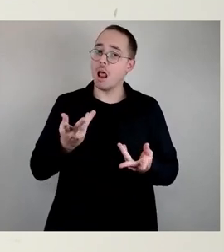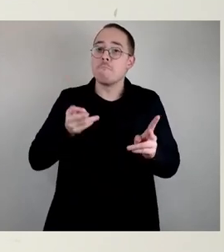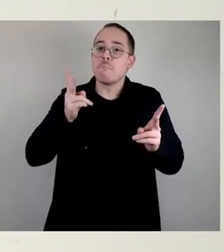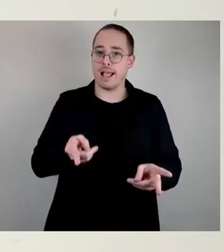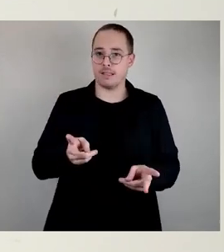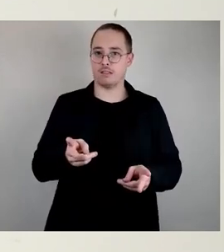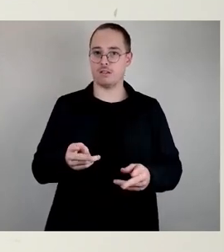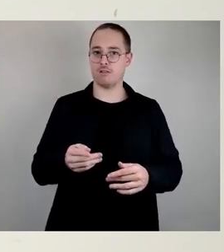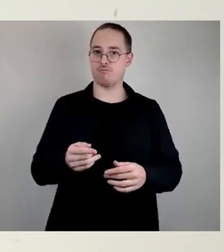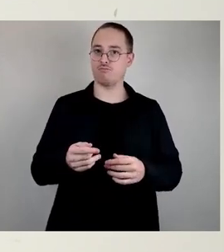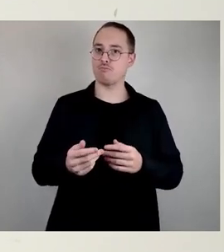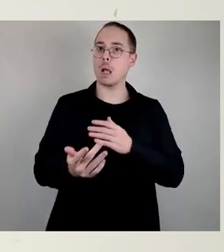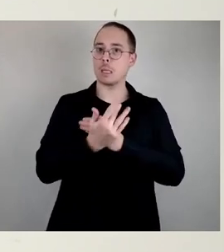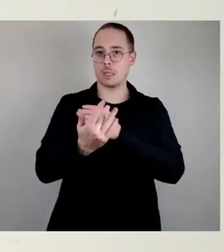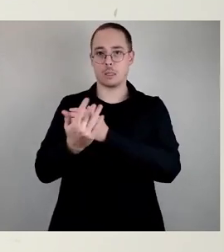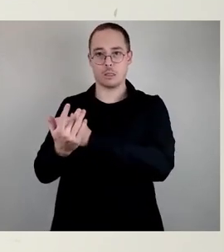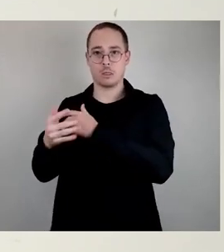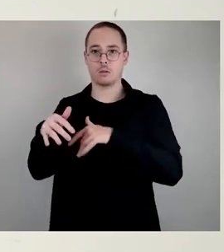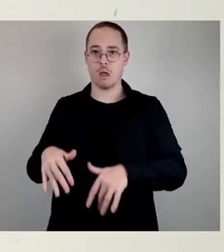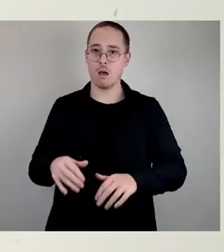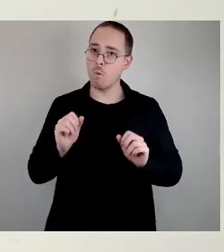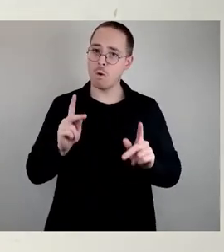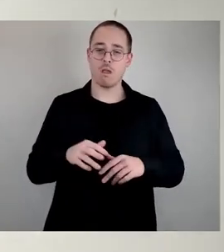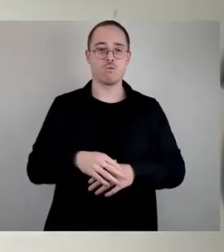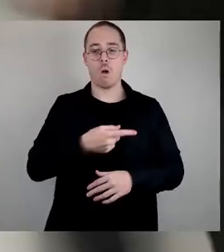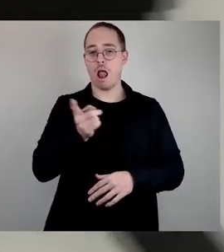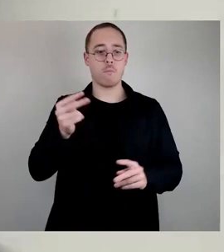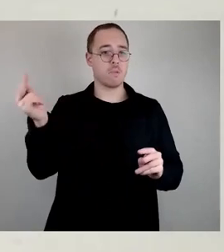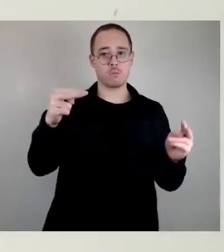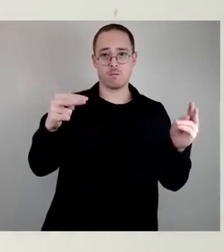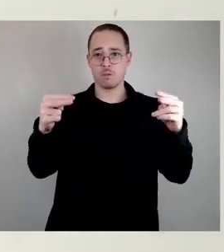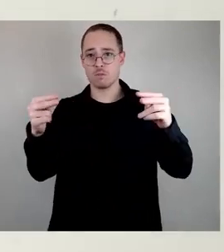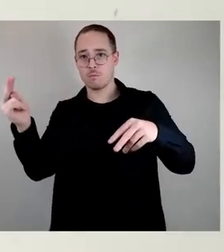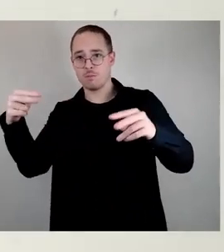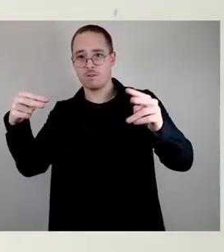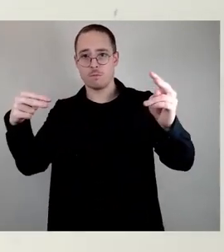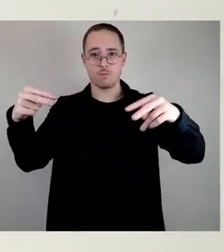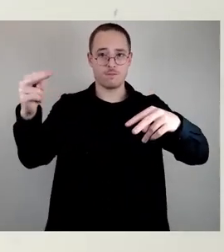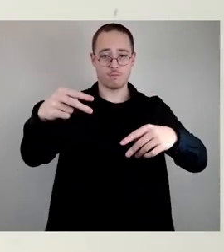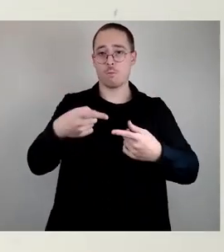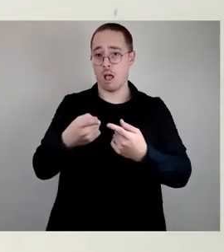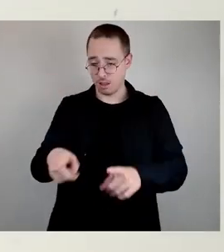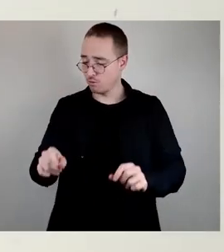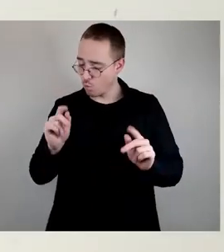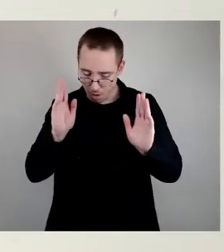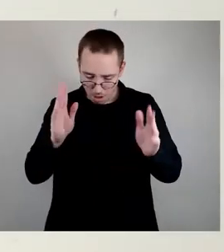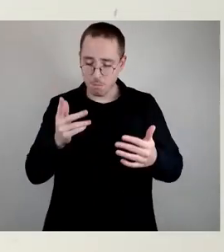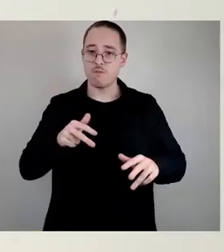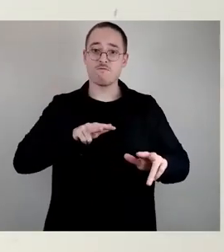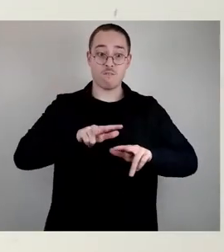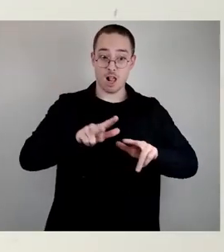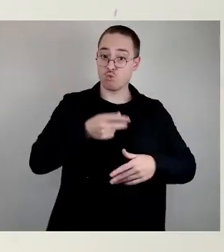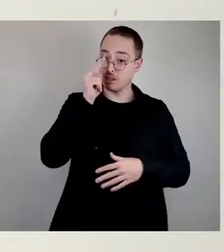Perspektiven, die man natürlich unterschiedlich hat, einerseits Sicht der Verwaltung, andererseits natürlich Sicht der